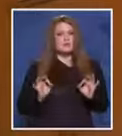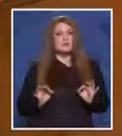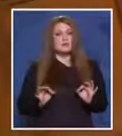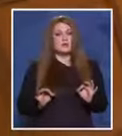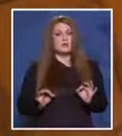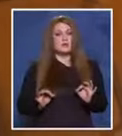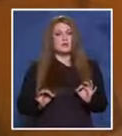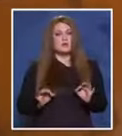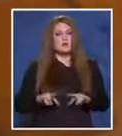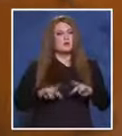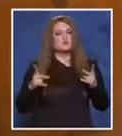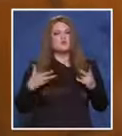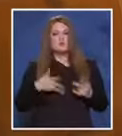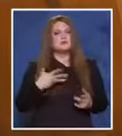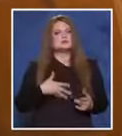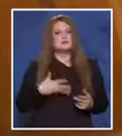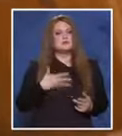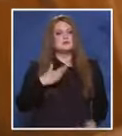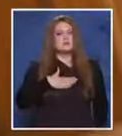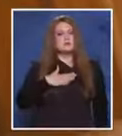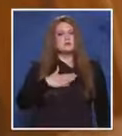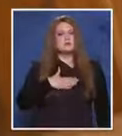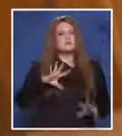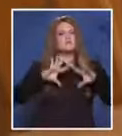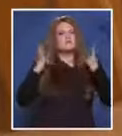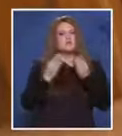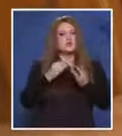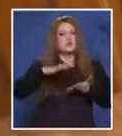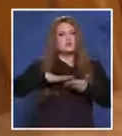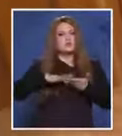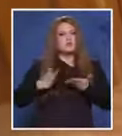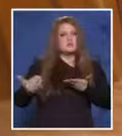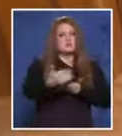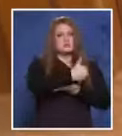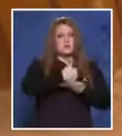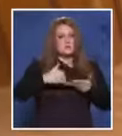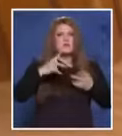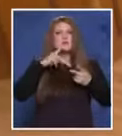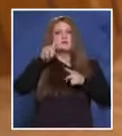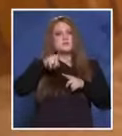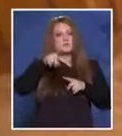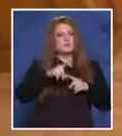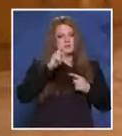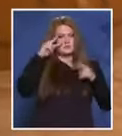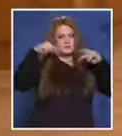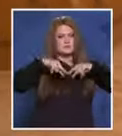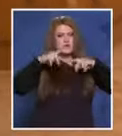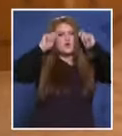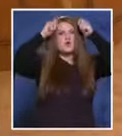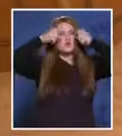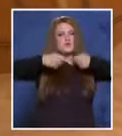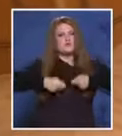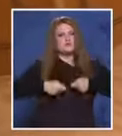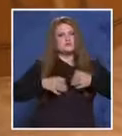Добре. Други искания имате ли, считам, че всички доказателства са събрани, разпитани с свидетелите? Уважаема госпожа,